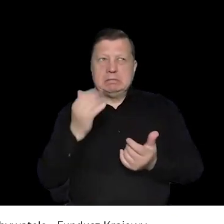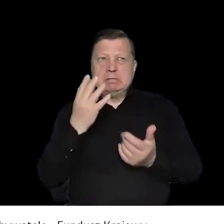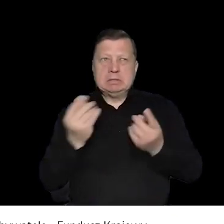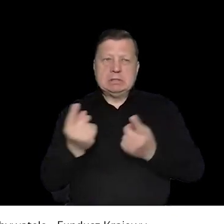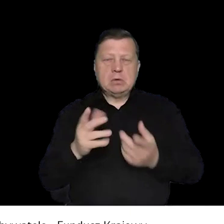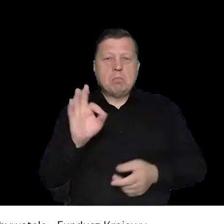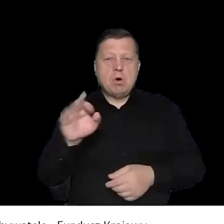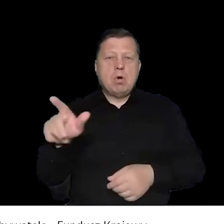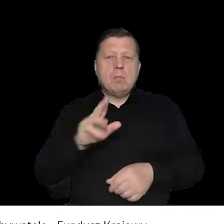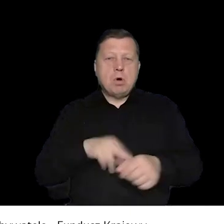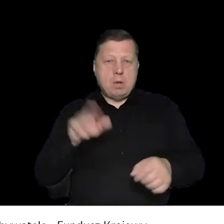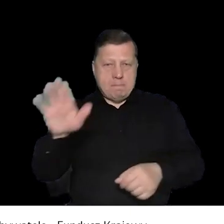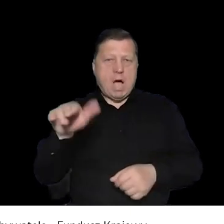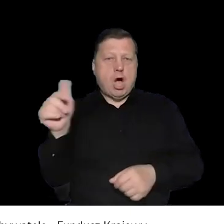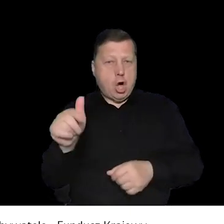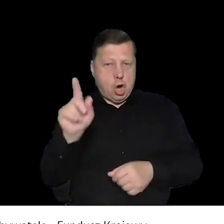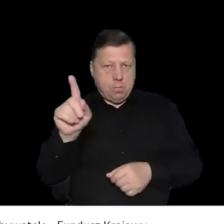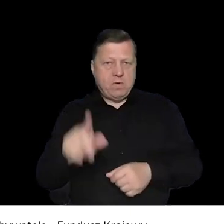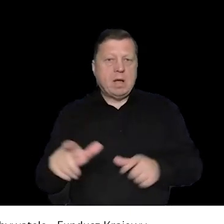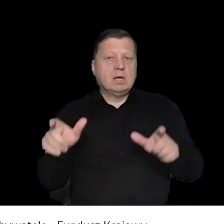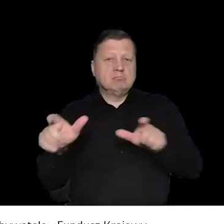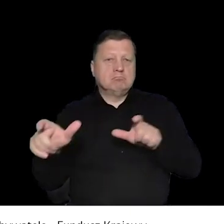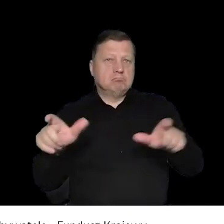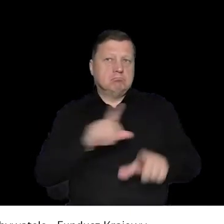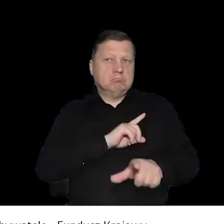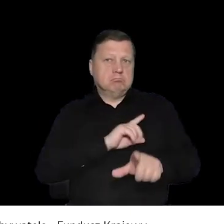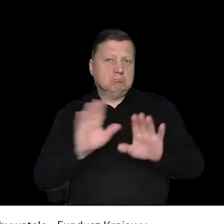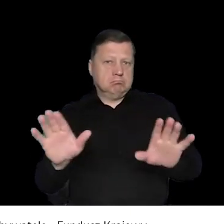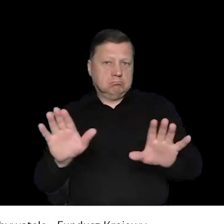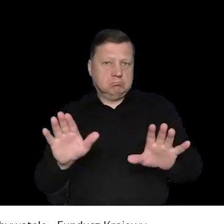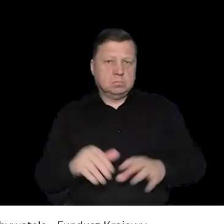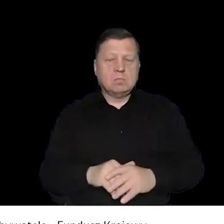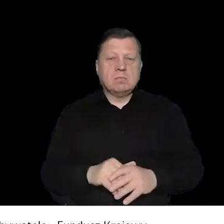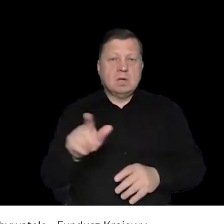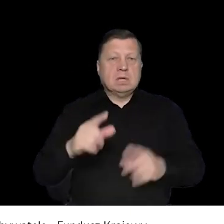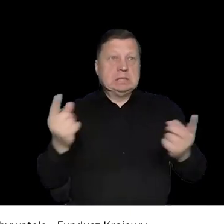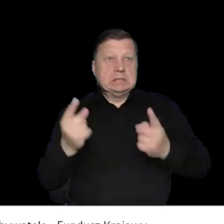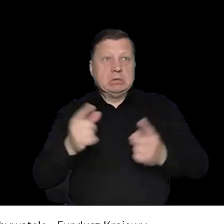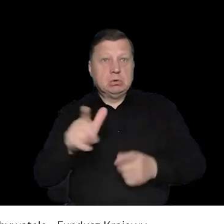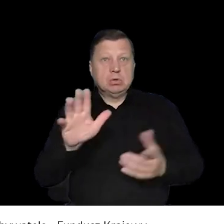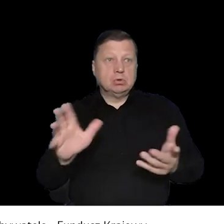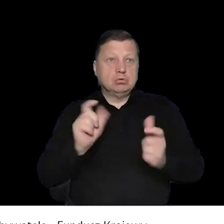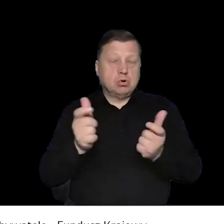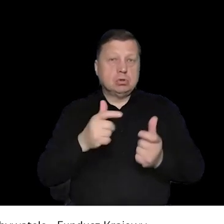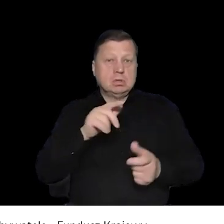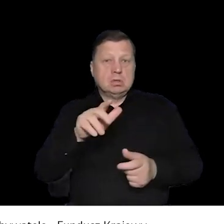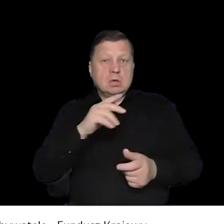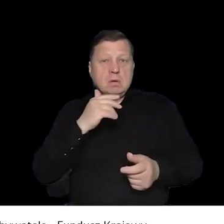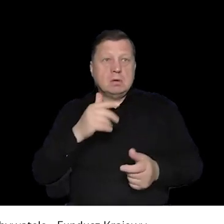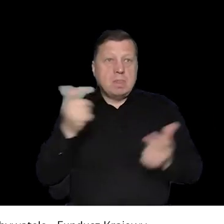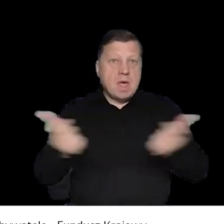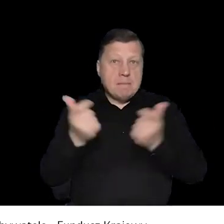przedstawiciela gminy. Mnie też się ciężko, że pojawia się o sytuacji, dlatego że policja ma obowiązek